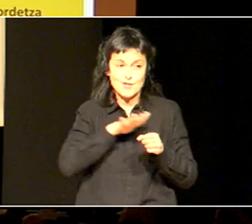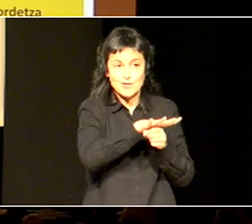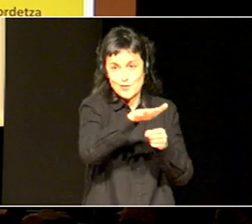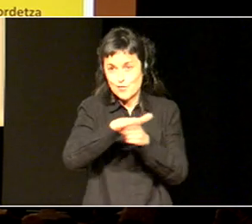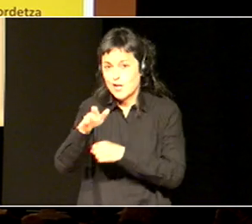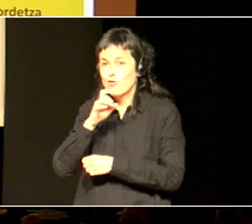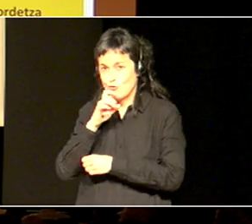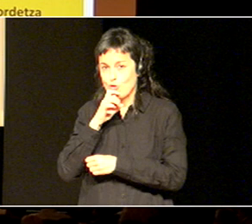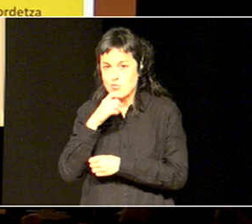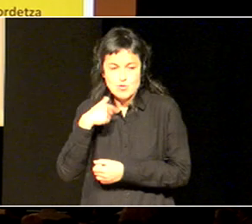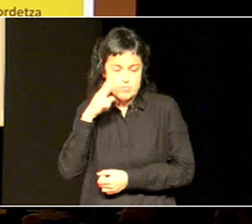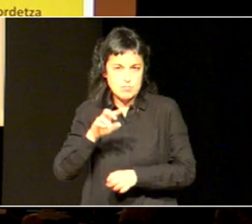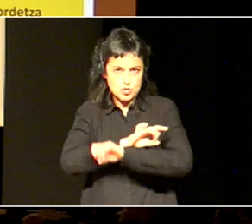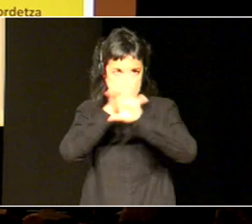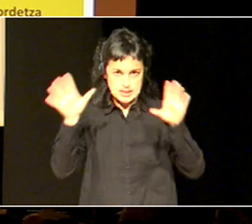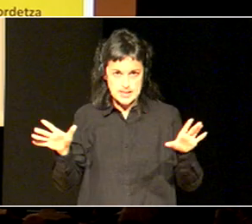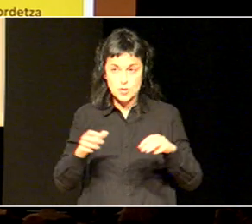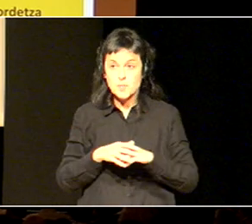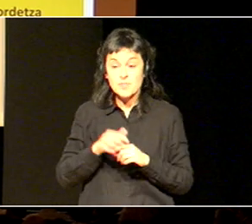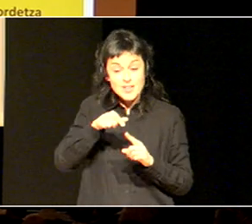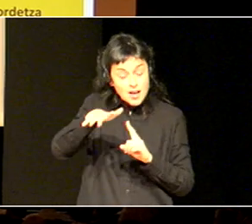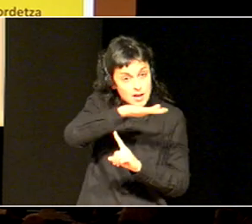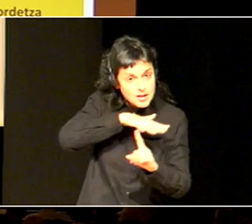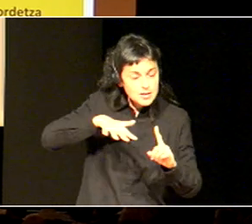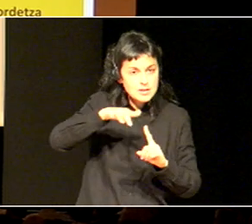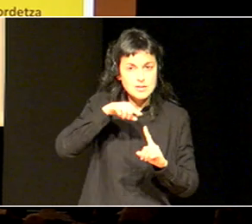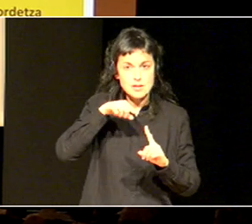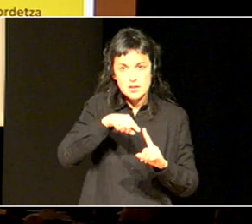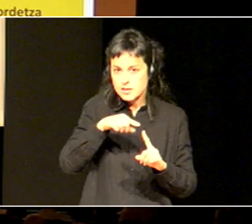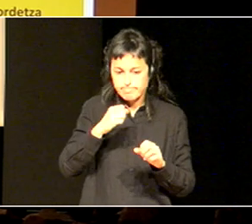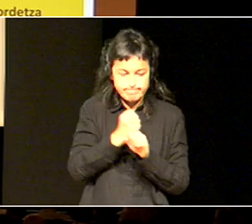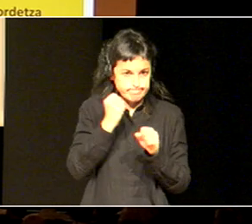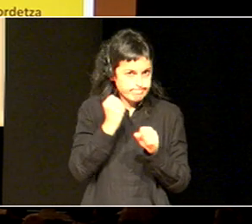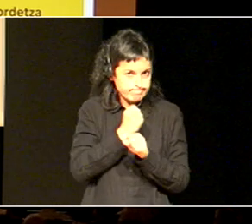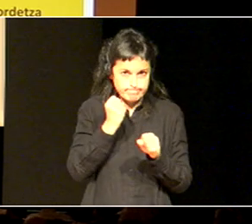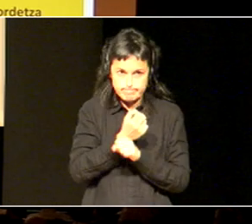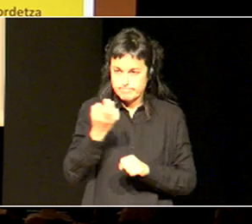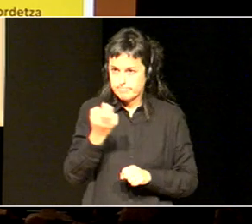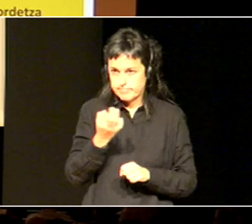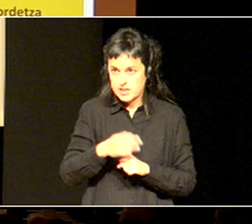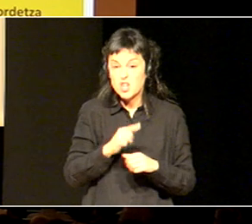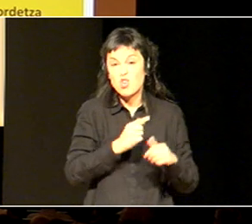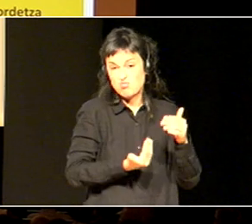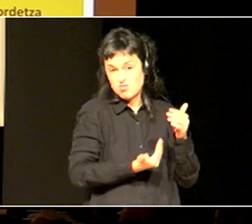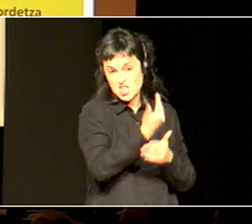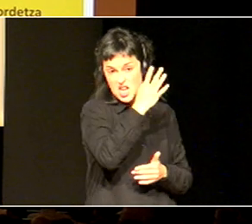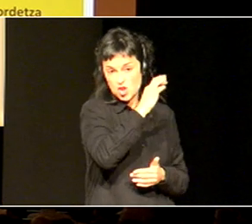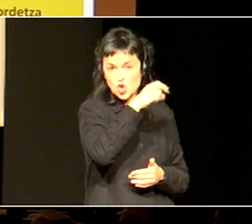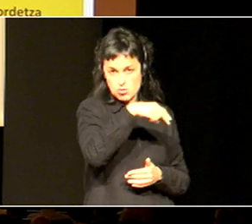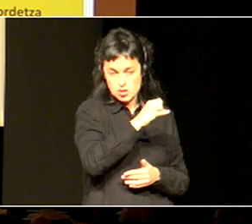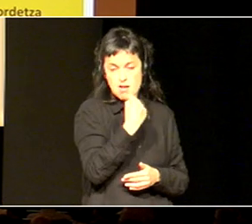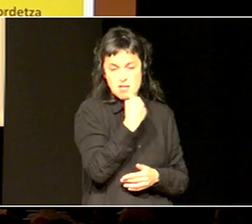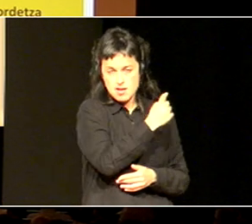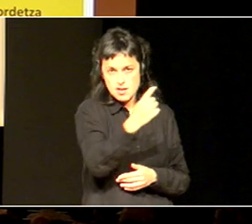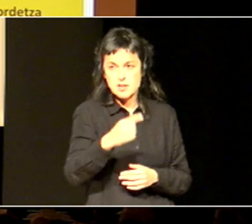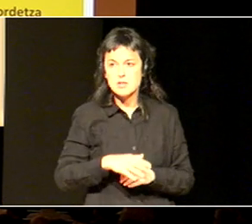beraz, testo inguru horretan, landu behar dugu, nahi ta ez, eta, hori bebai, Mr. Wood, gaur goxian, ez dao ez, testo